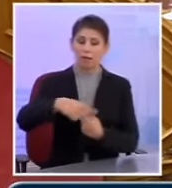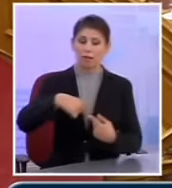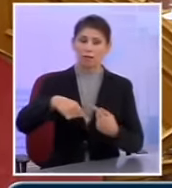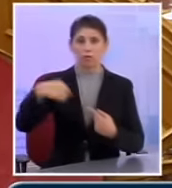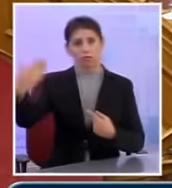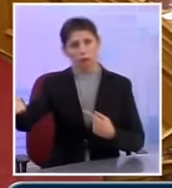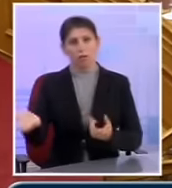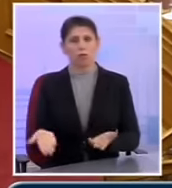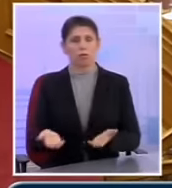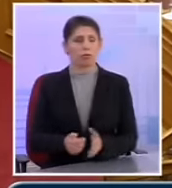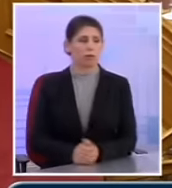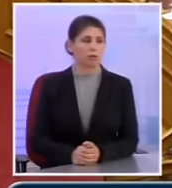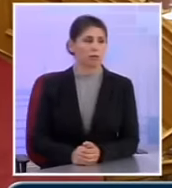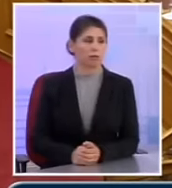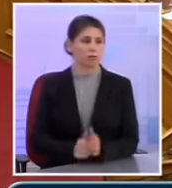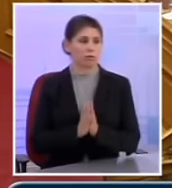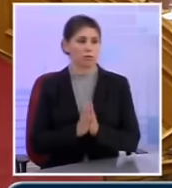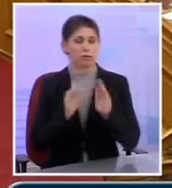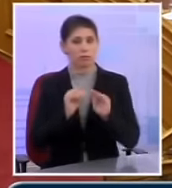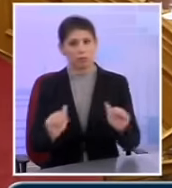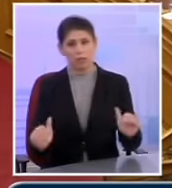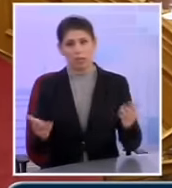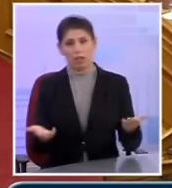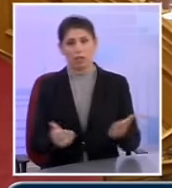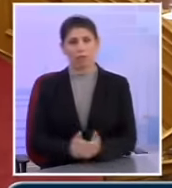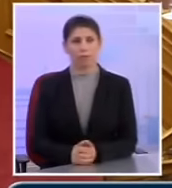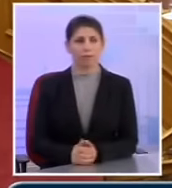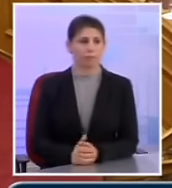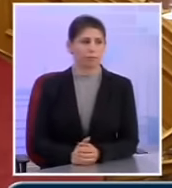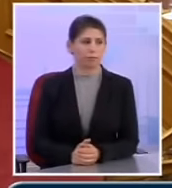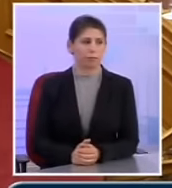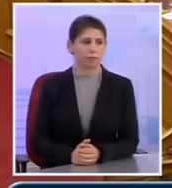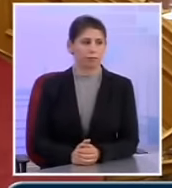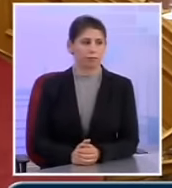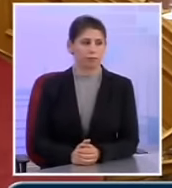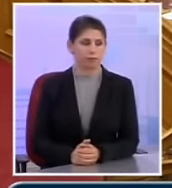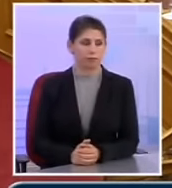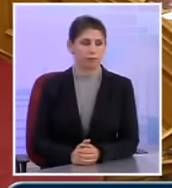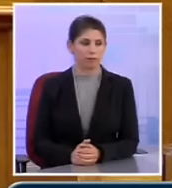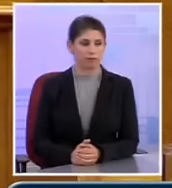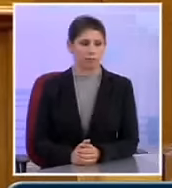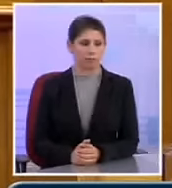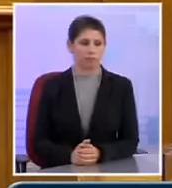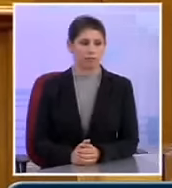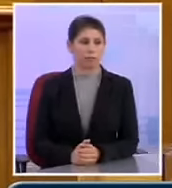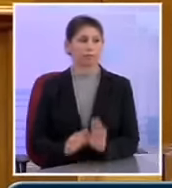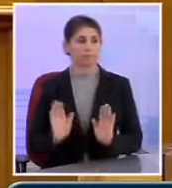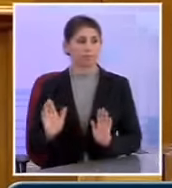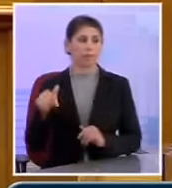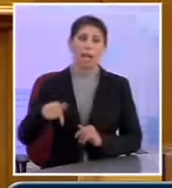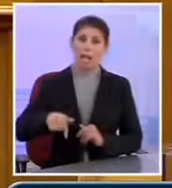μπορούν να βγουν και έξω. Θα παρακαλούσα και ησυχία. Συνεχίστε κύριε Υπουργέ. Άρα αυτό